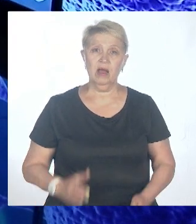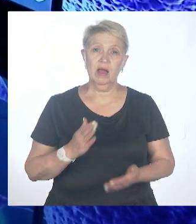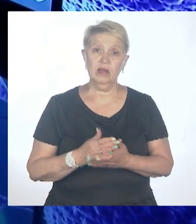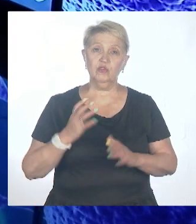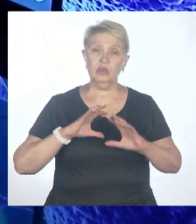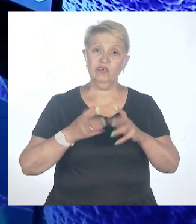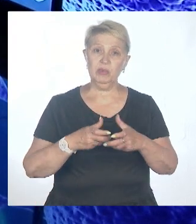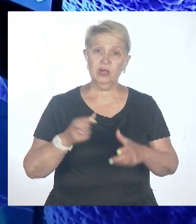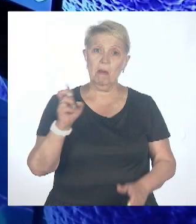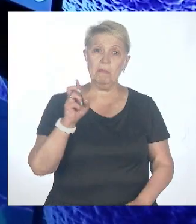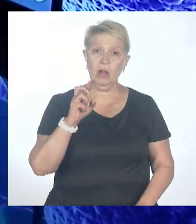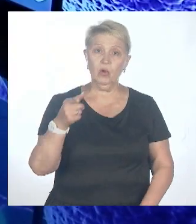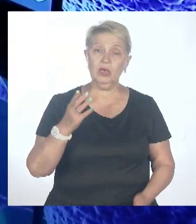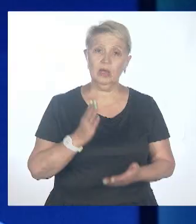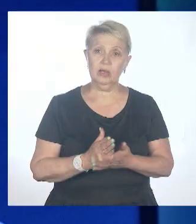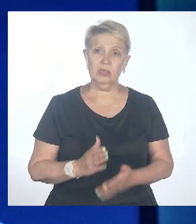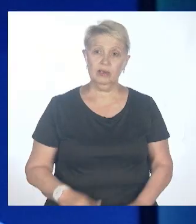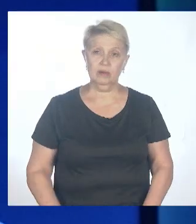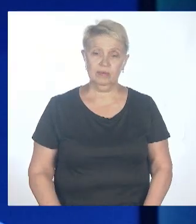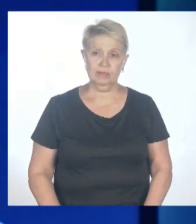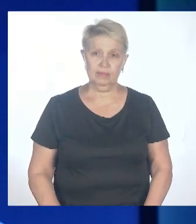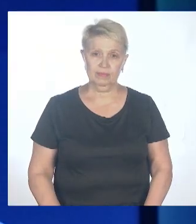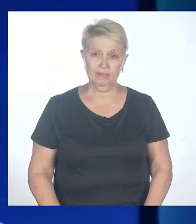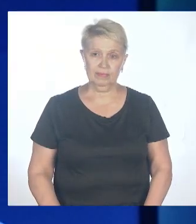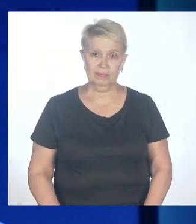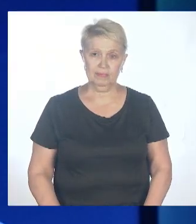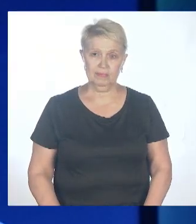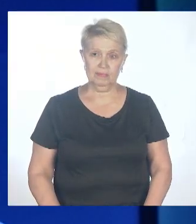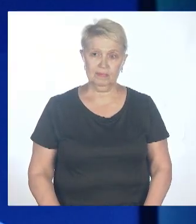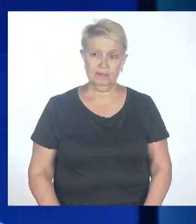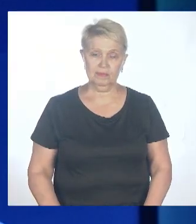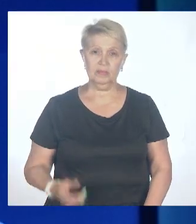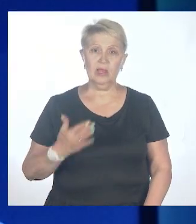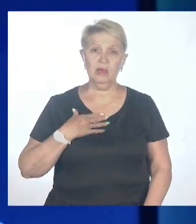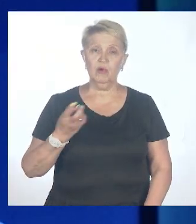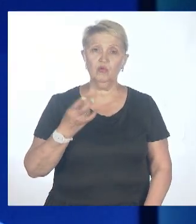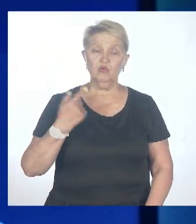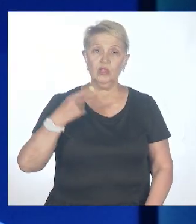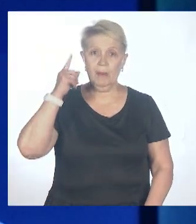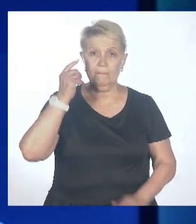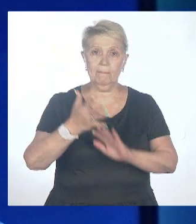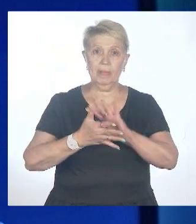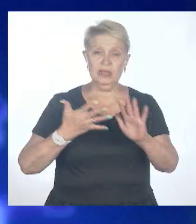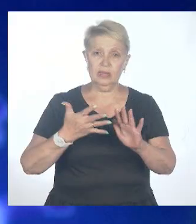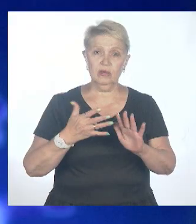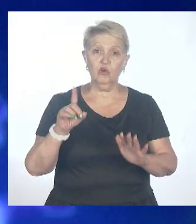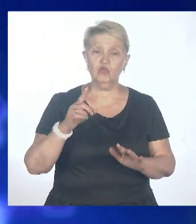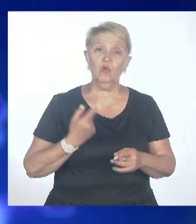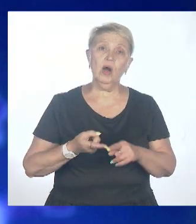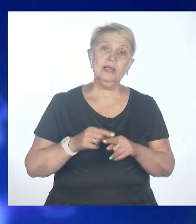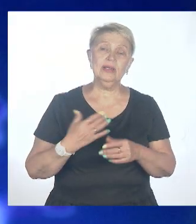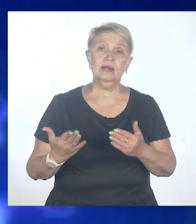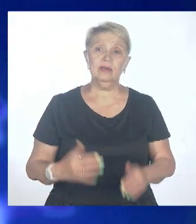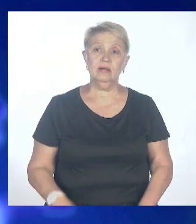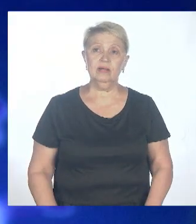исследования. Расшифровать мысли животных. С этим сложно, опять же. Потому что нам нужно понять, где что. Мы с человеческими-то только-только начали более-менее